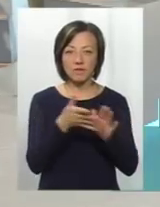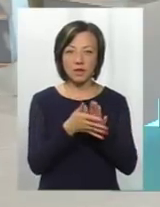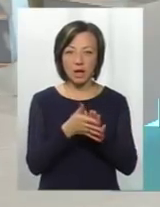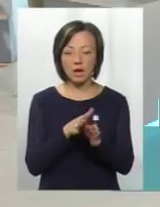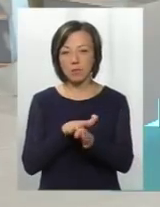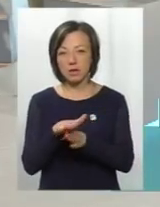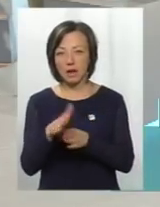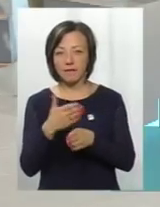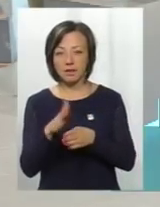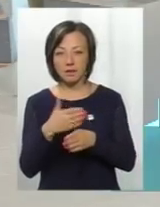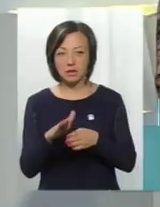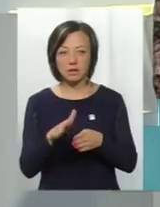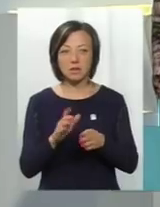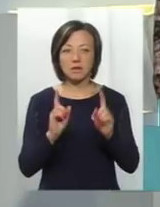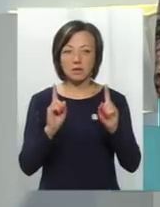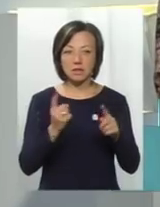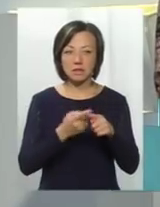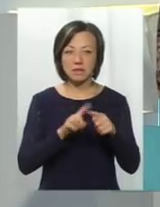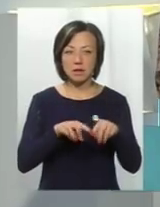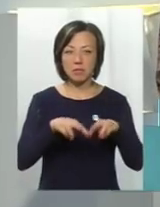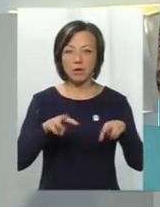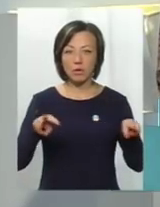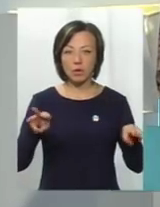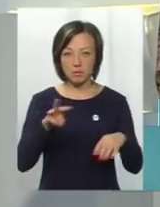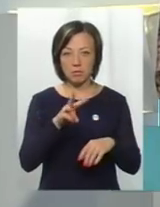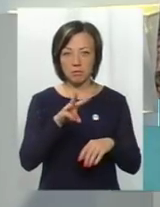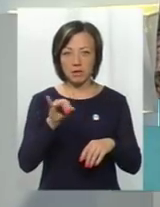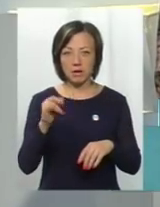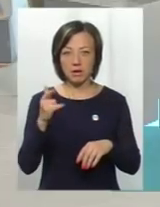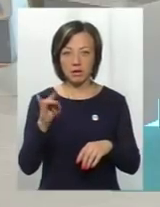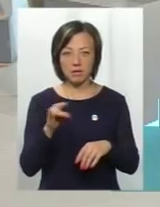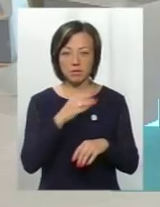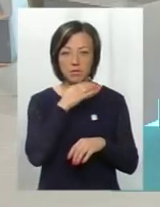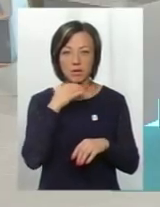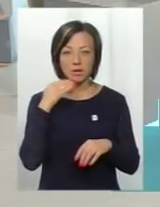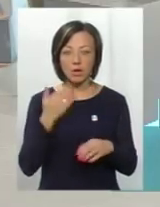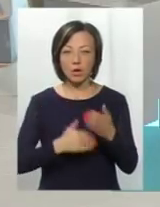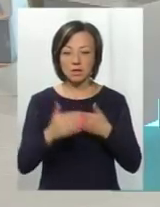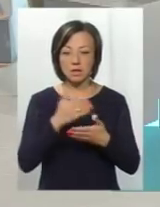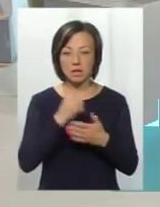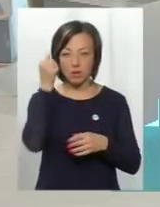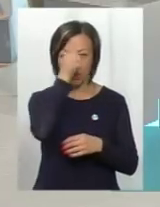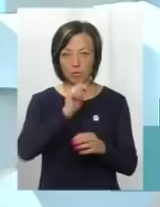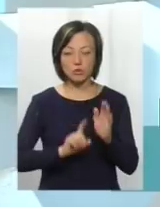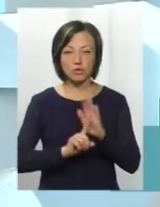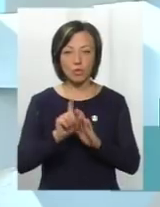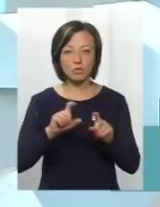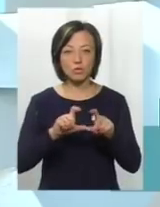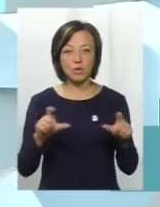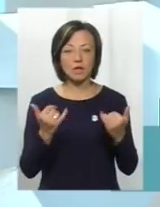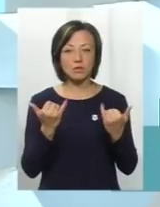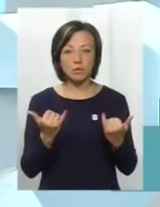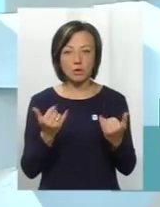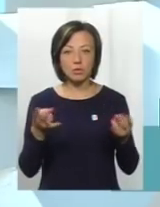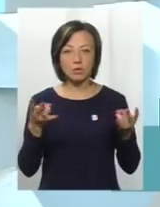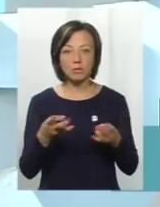капітальні видатки. Я зловажу, що це мільйонами гривень вимірювалися впродовж останніх років. Так, якщо говорити про початкову школу, то на сьогодні